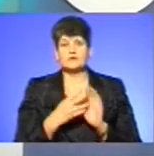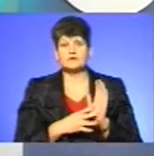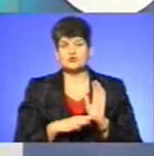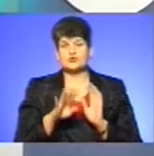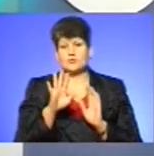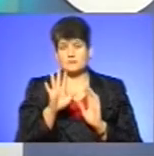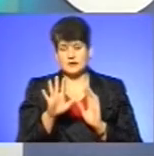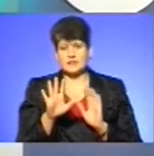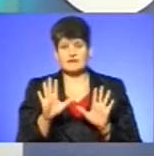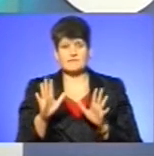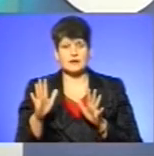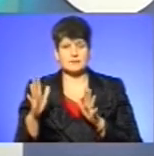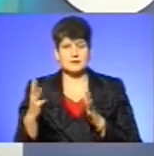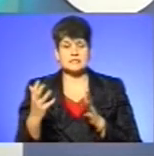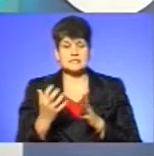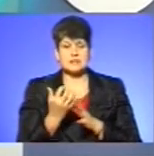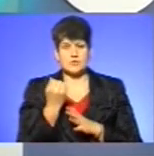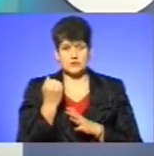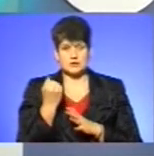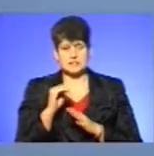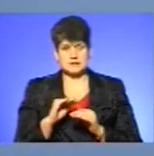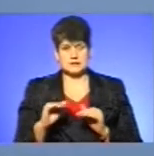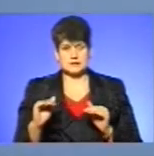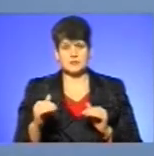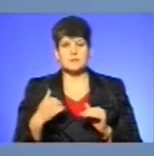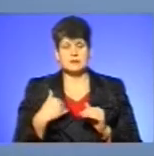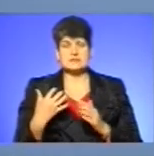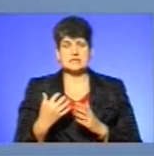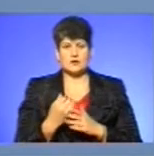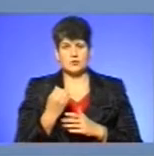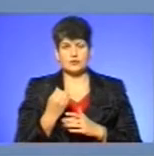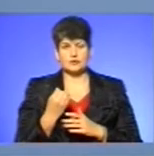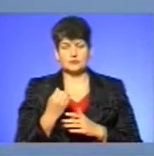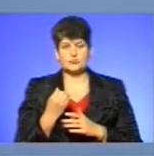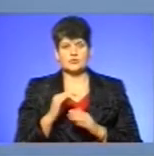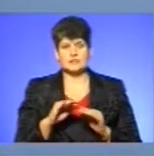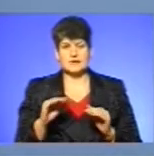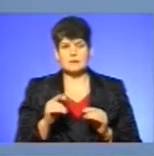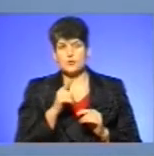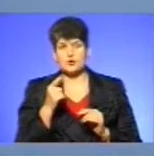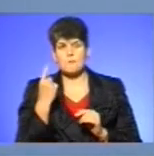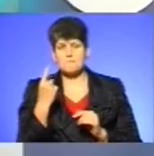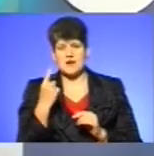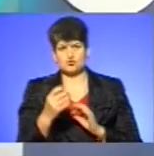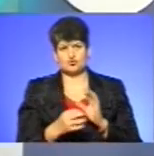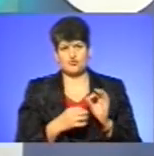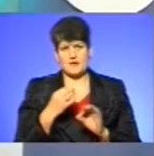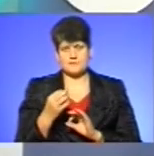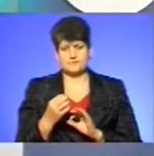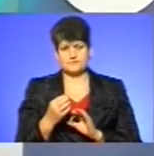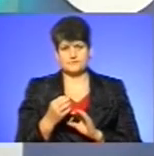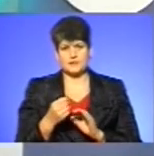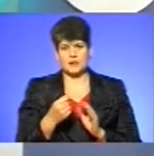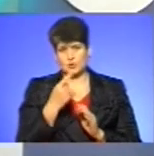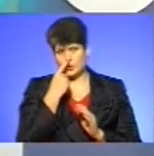випадках знаходяться діти… відсотках ми знаходимо дітей протягом першої доби. Першої доби. Донедавна ще діяв